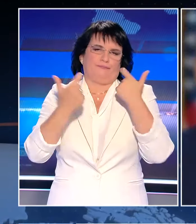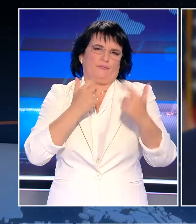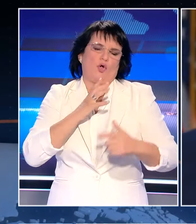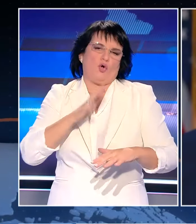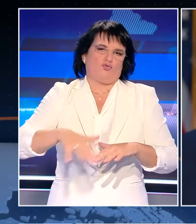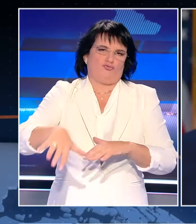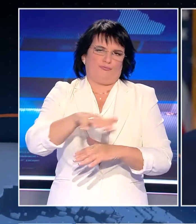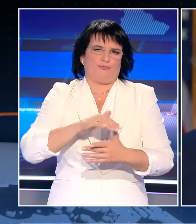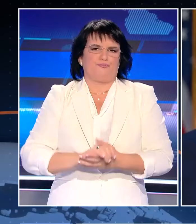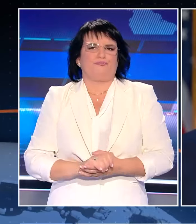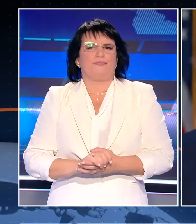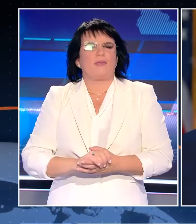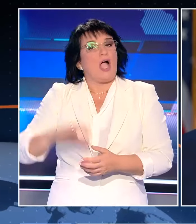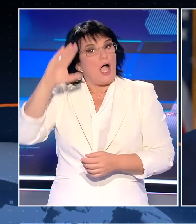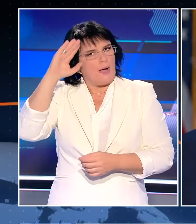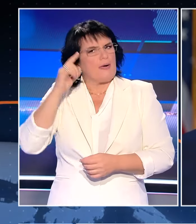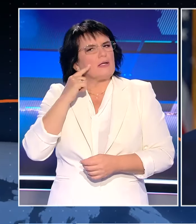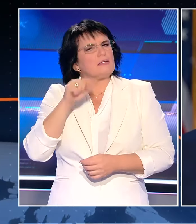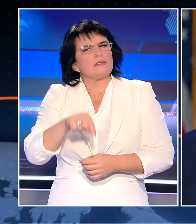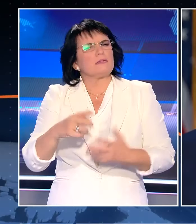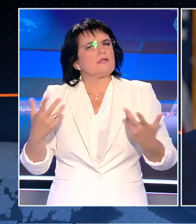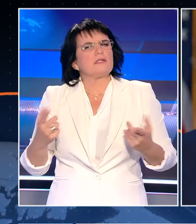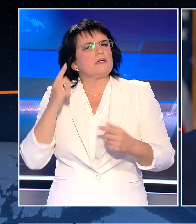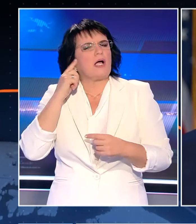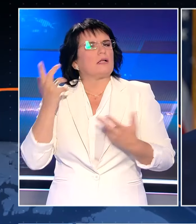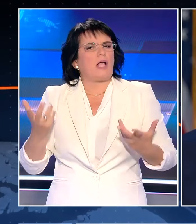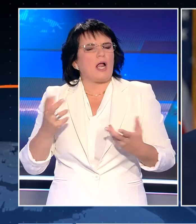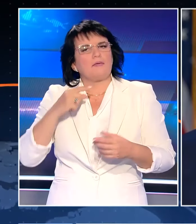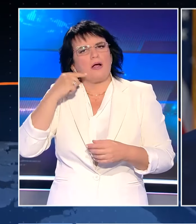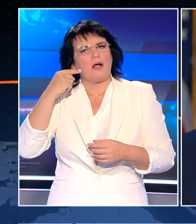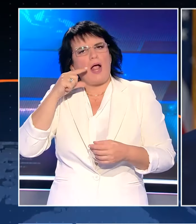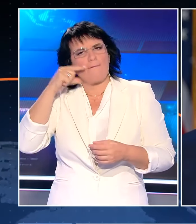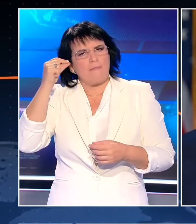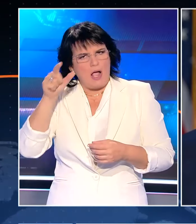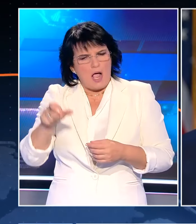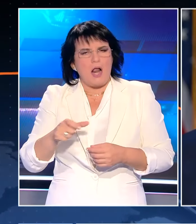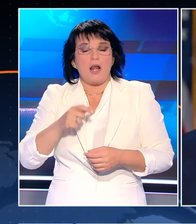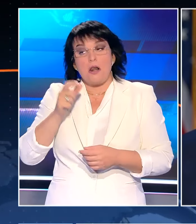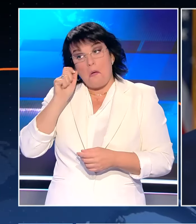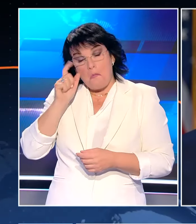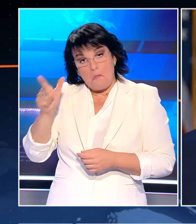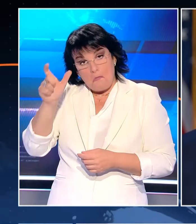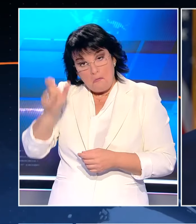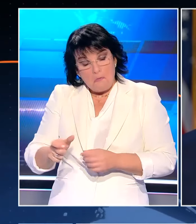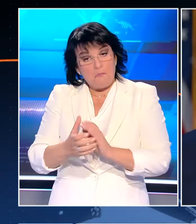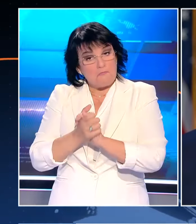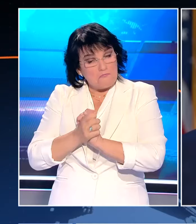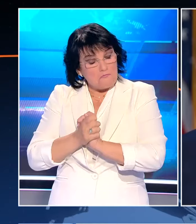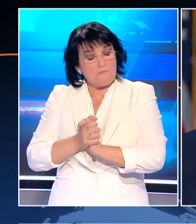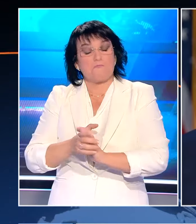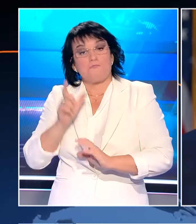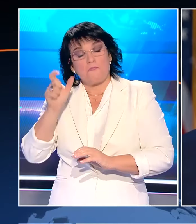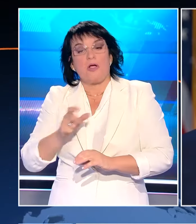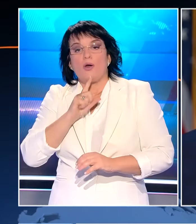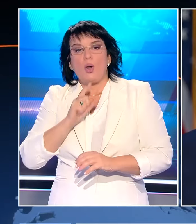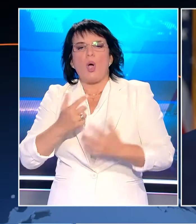Αυτό που είδε η Αμερική σήμερα ήταν η Κάμα Λαχάρης που ξέρω και θαυμάζω βαθιά. Υπήρξε μια τρομερή συνεργάτης και δημόσια